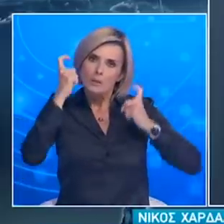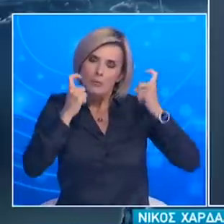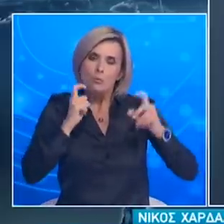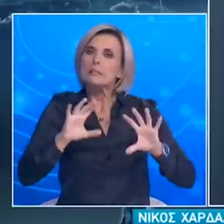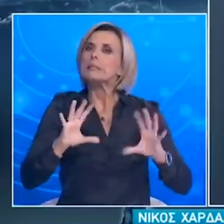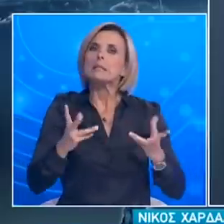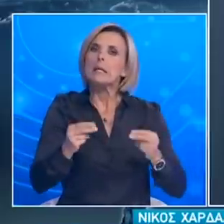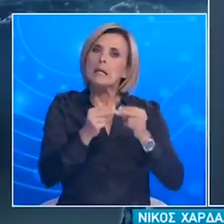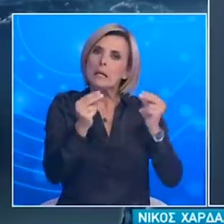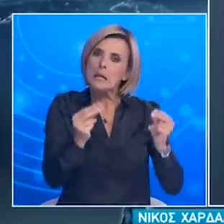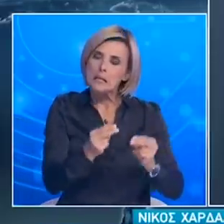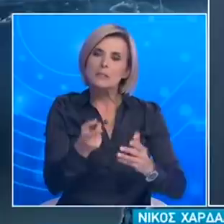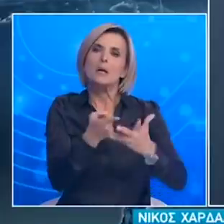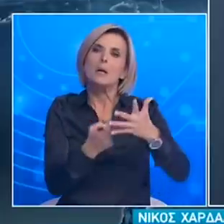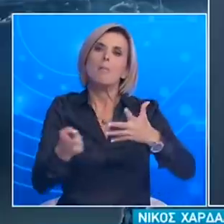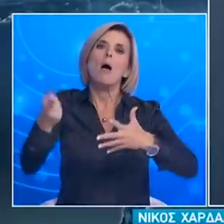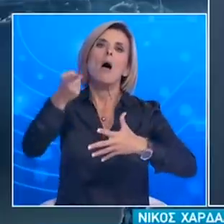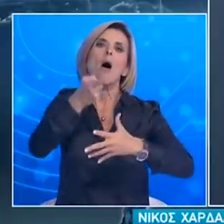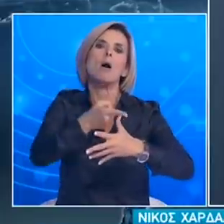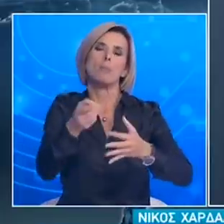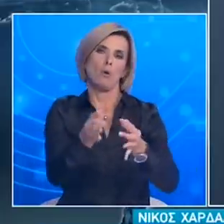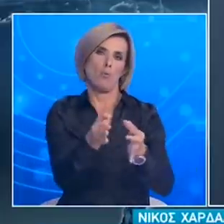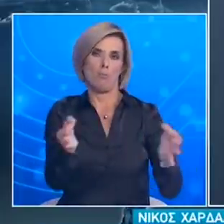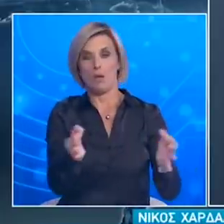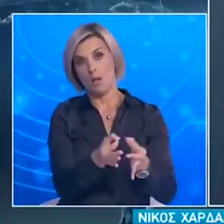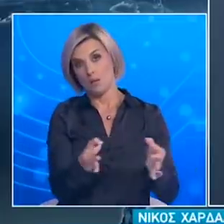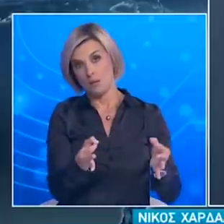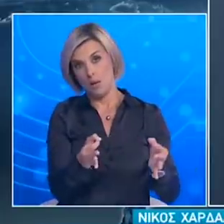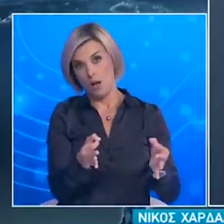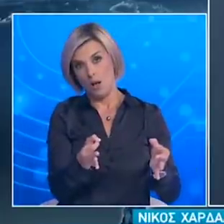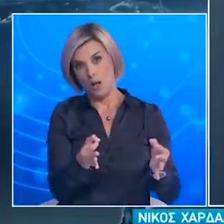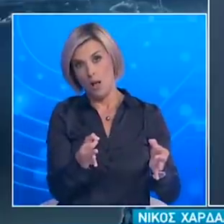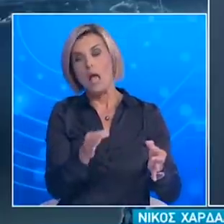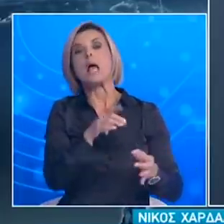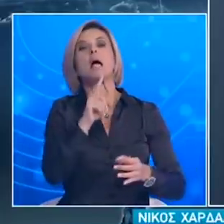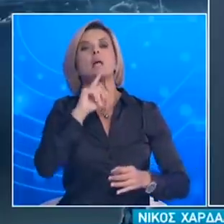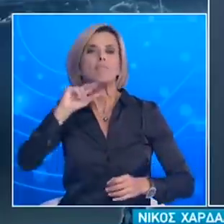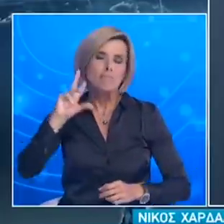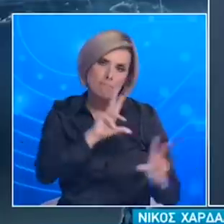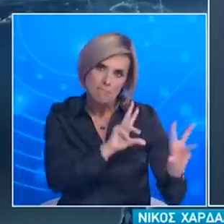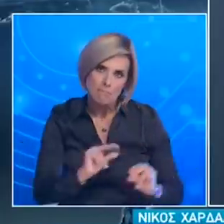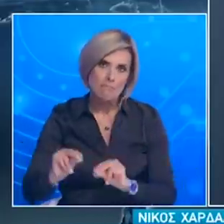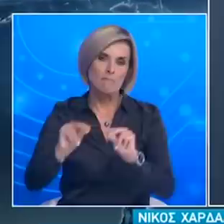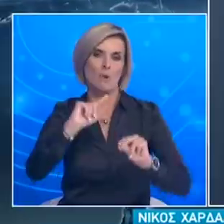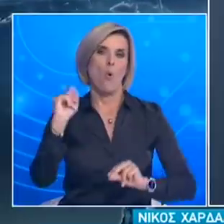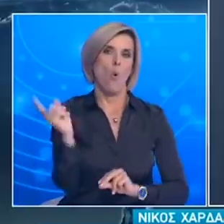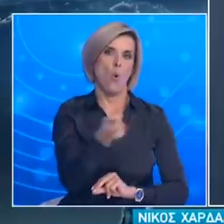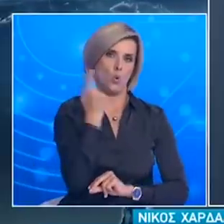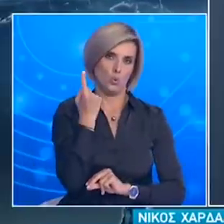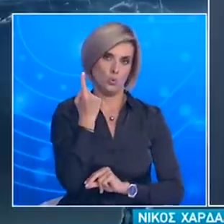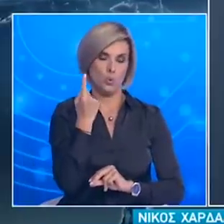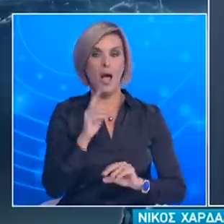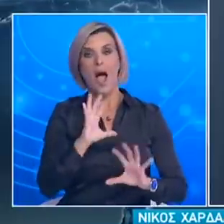επιπρόσετα μέτρα τα οποία θα έχουν πιο οριζόντιο χαρακτήρα λοιπόν σε καμία